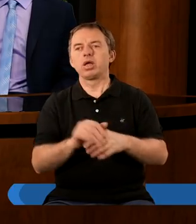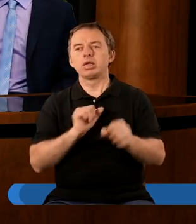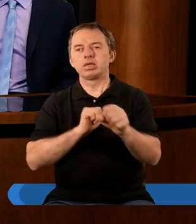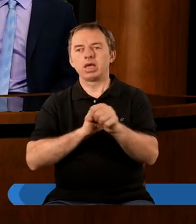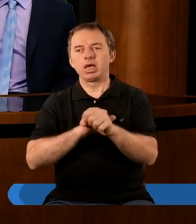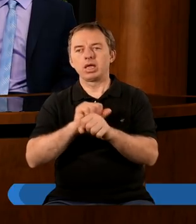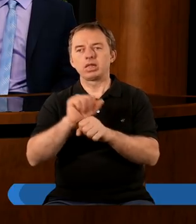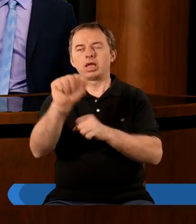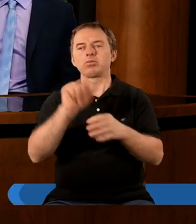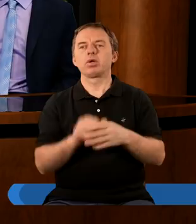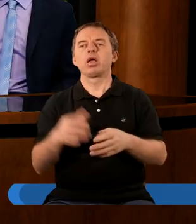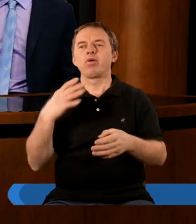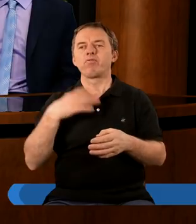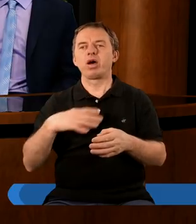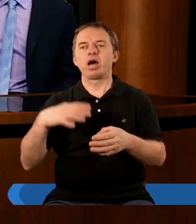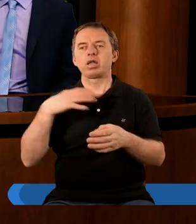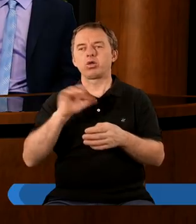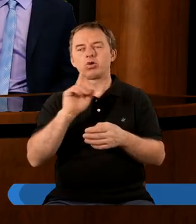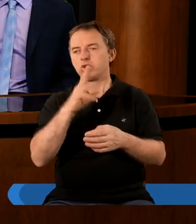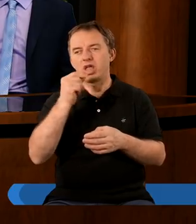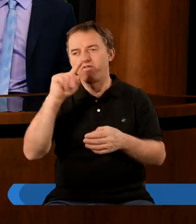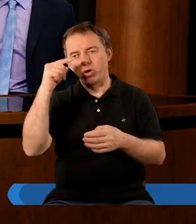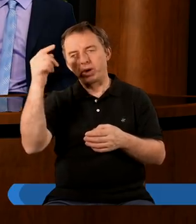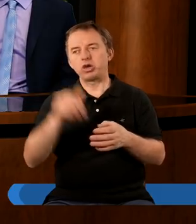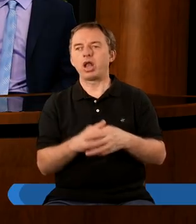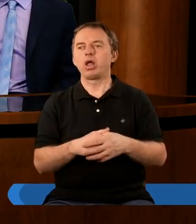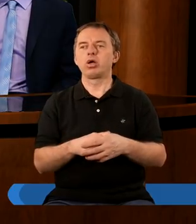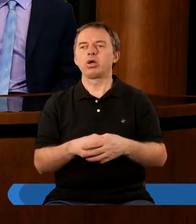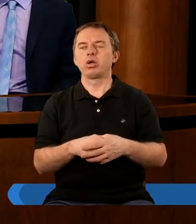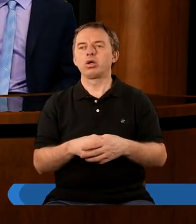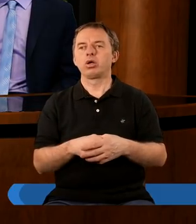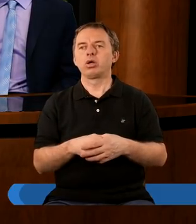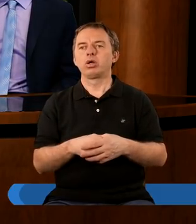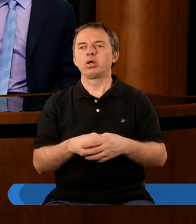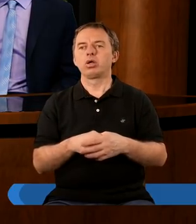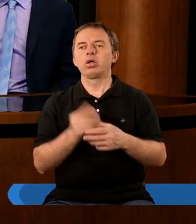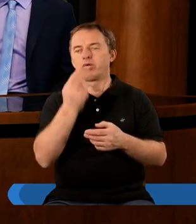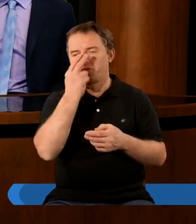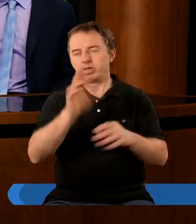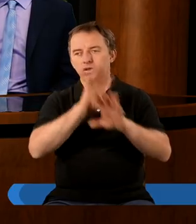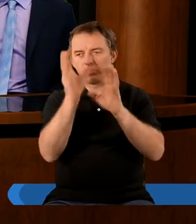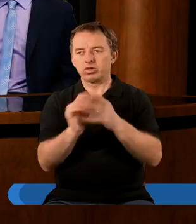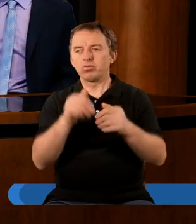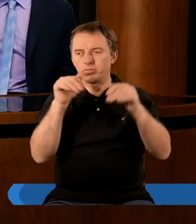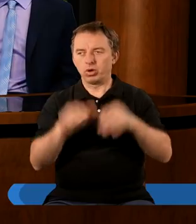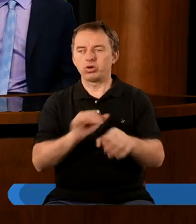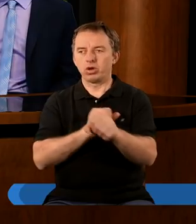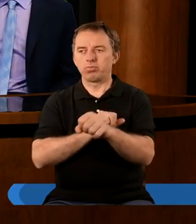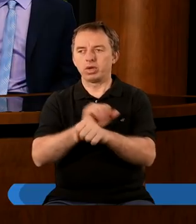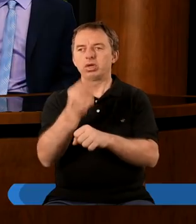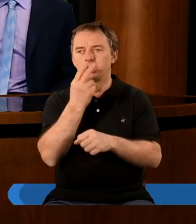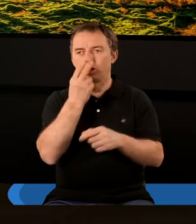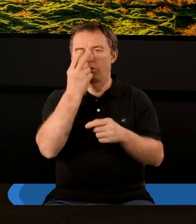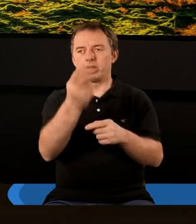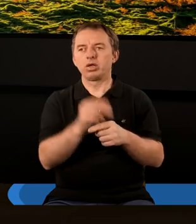Boga jesteśmy wartość niewyobrażalna. niewyobrażalna. Stawia nas wyżej od wszystkiego innego, co może być. Bo